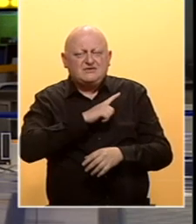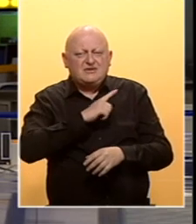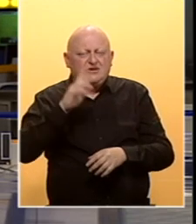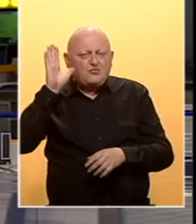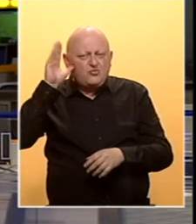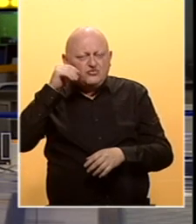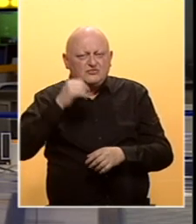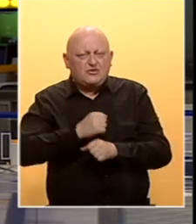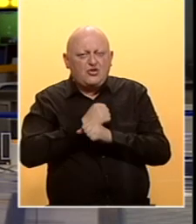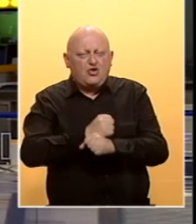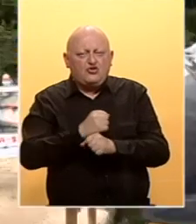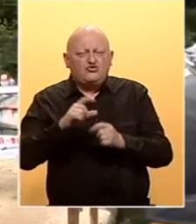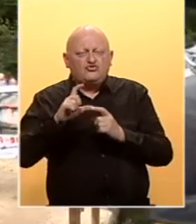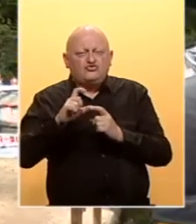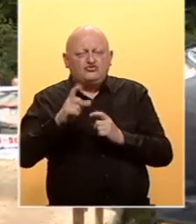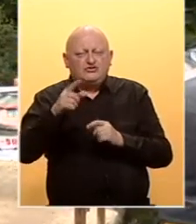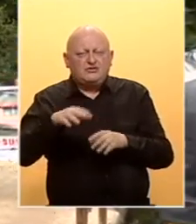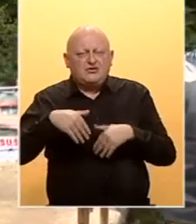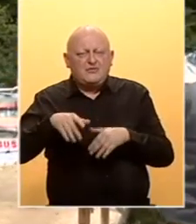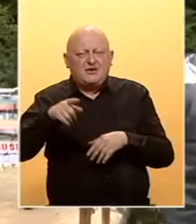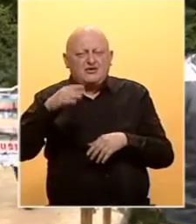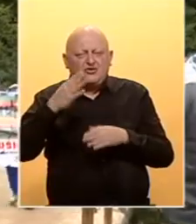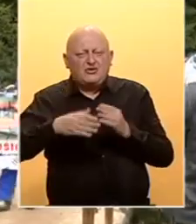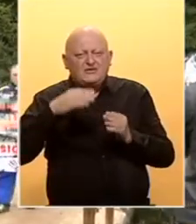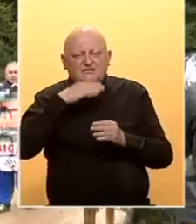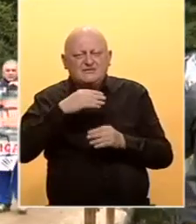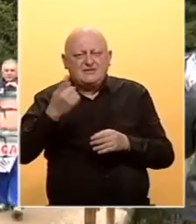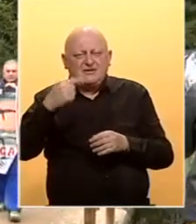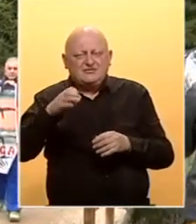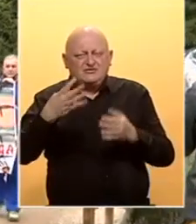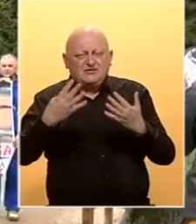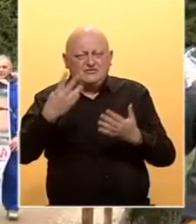Bošnjaka u logoru Sušica. Od maja do kraja septembra 1992.